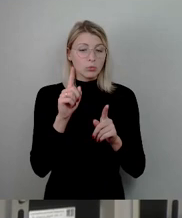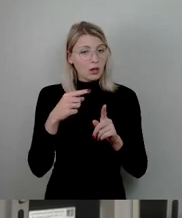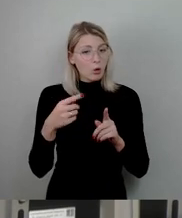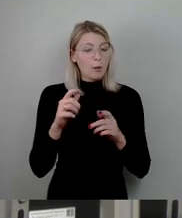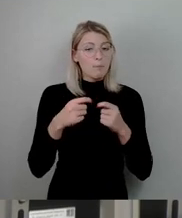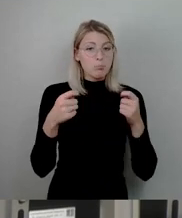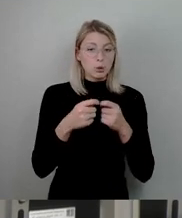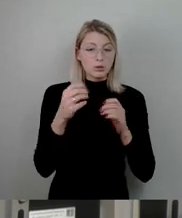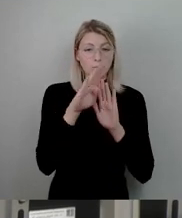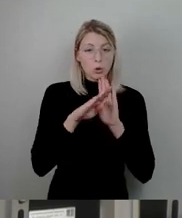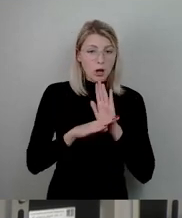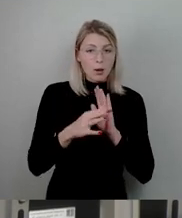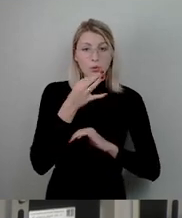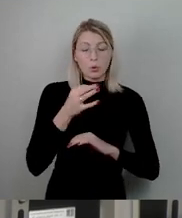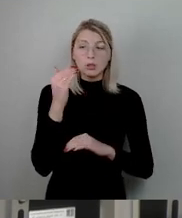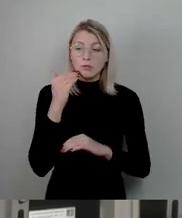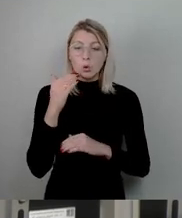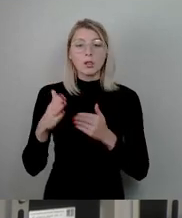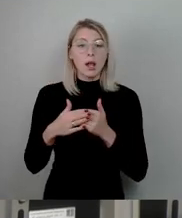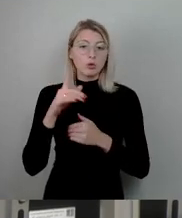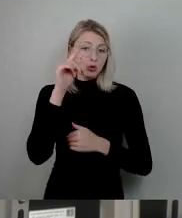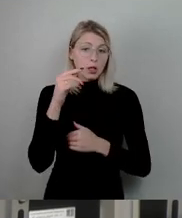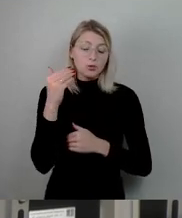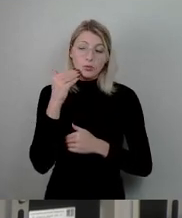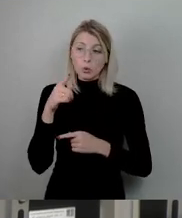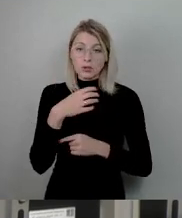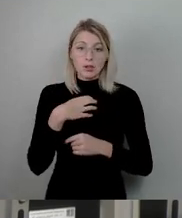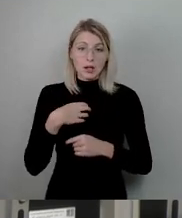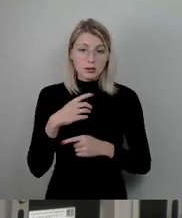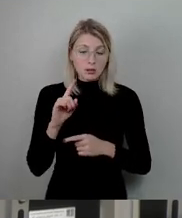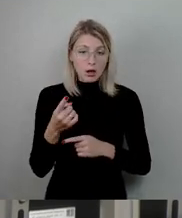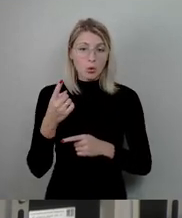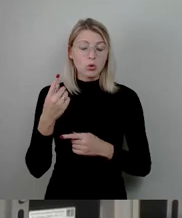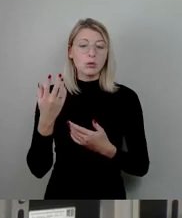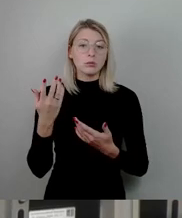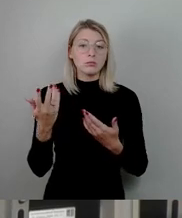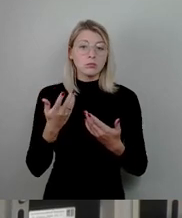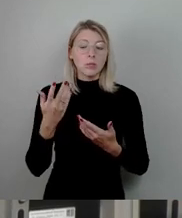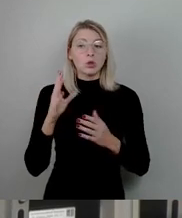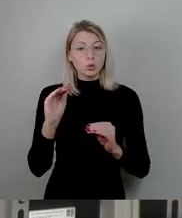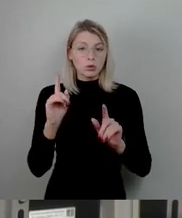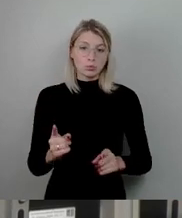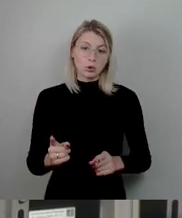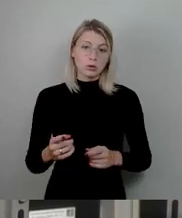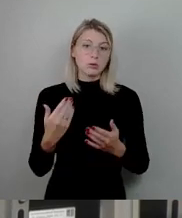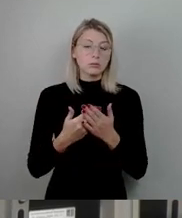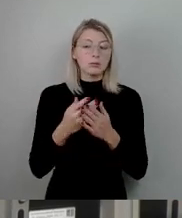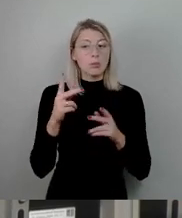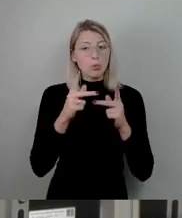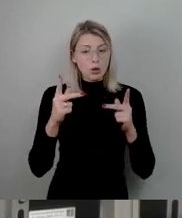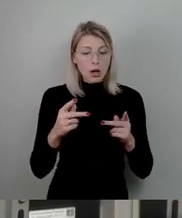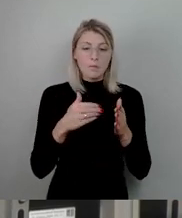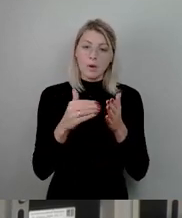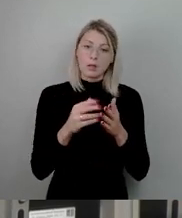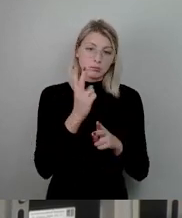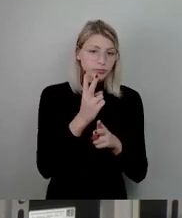junges Wohnen neben dem studentischen Wohnen in Dresden für seine Unterkünfte zu nutzen und dieses Programm auch fortzuführen und